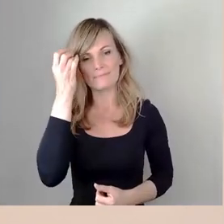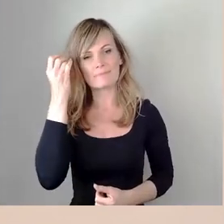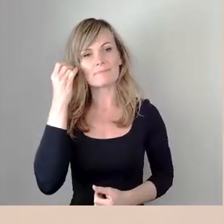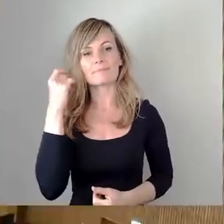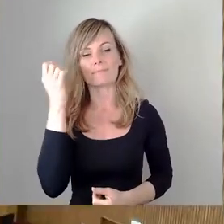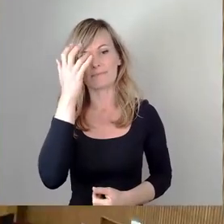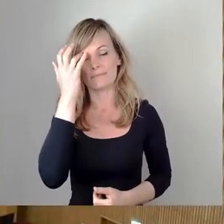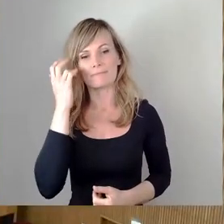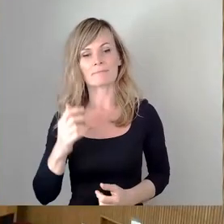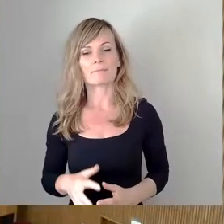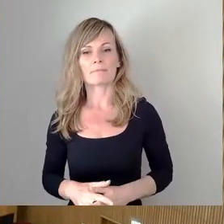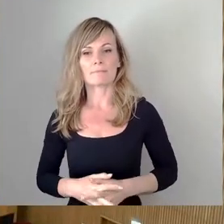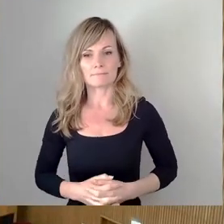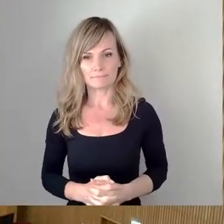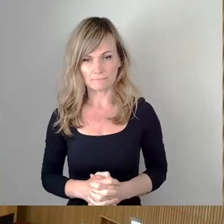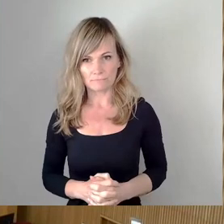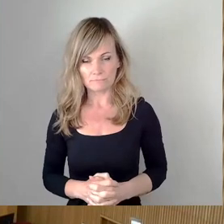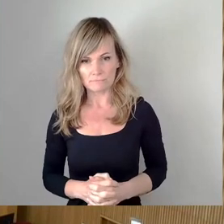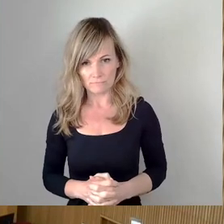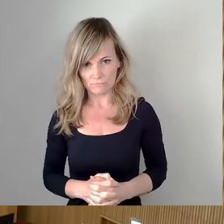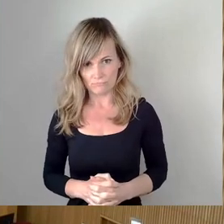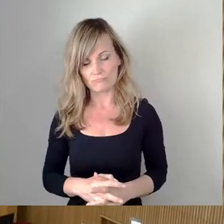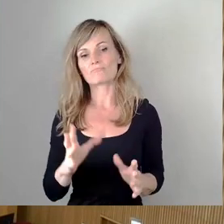Ich sage mal so, auch wenn wir nie im Ausschuss sind, Nachfrage.